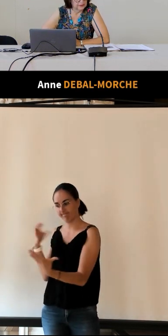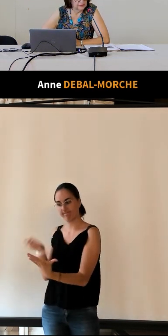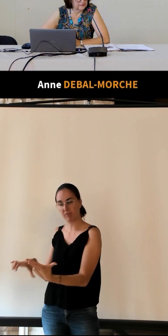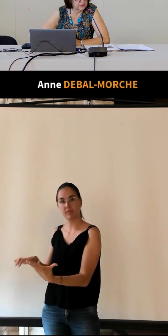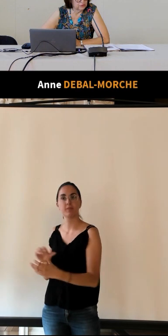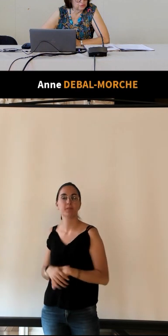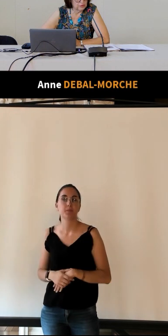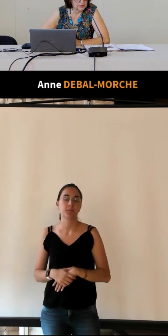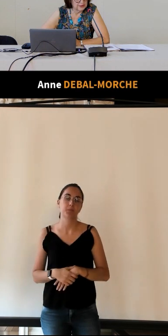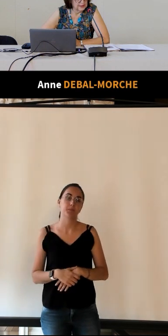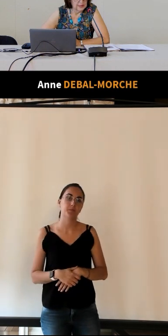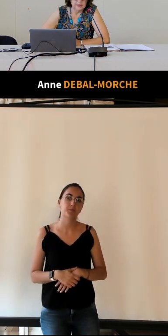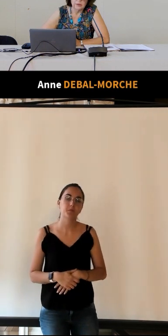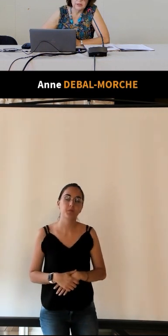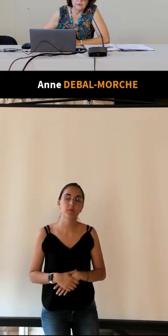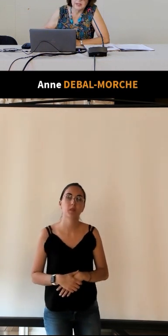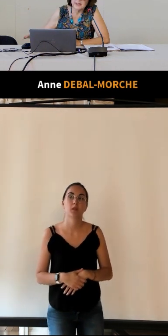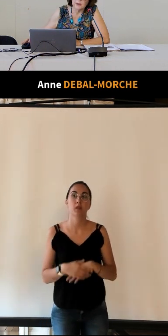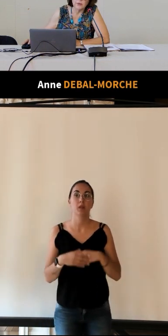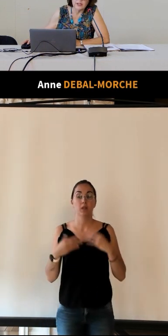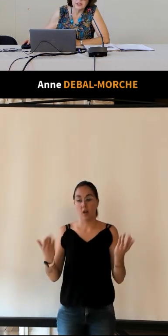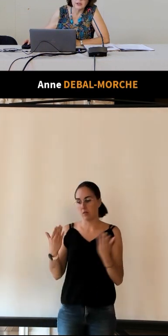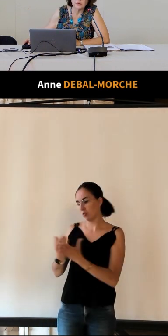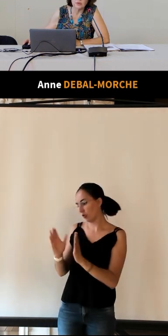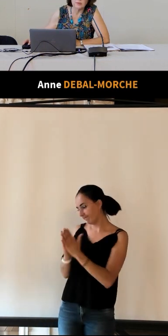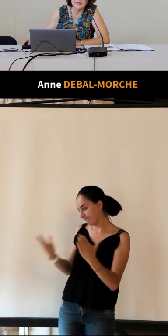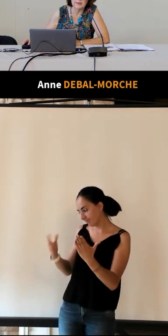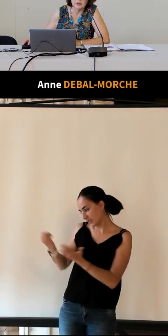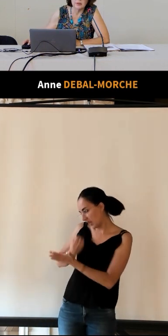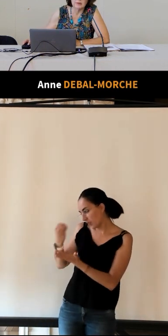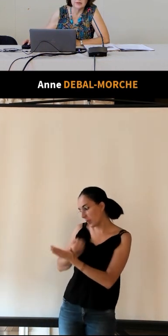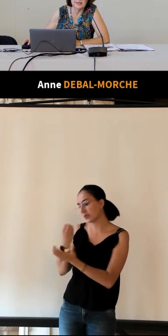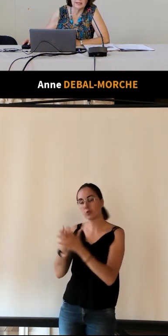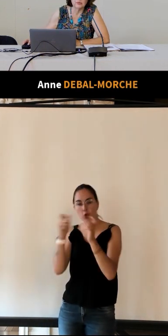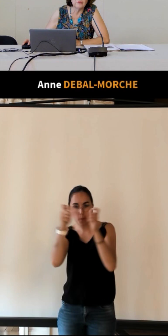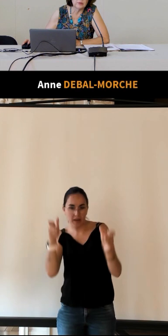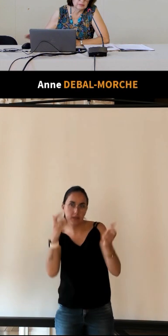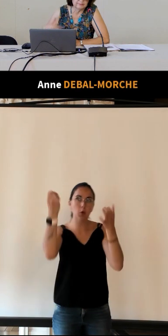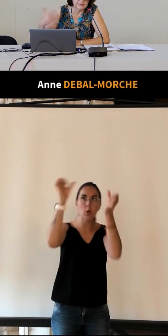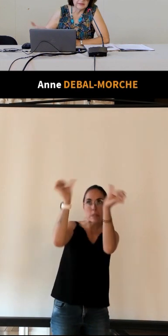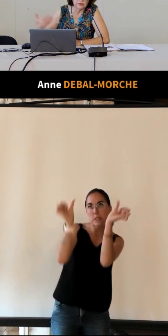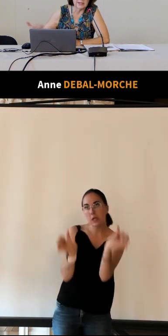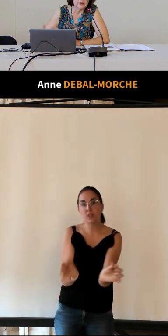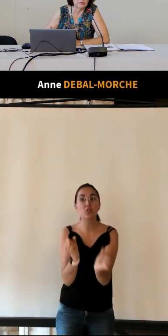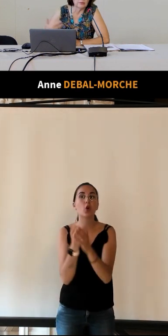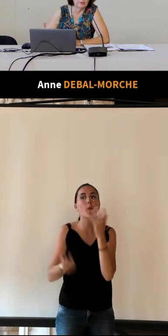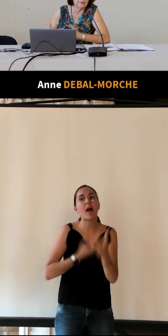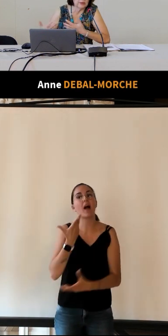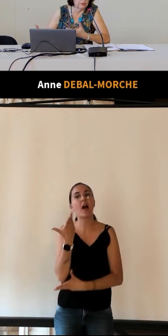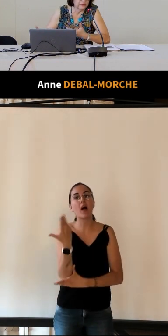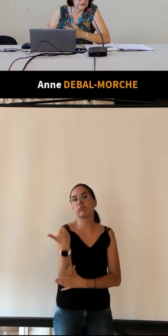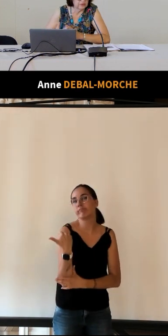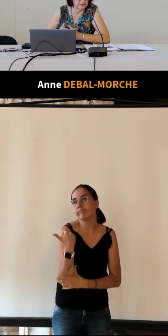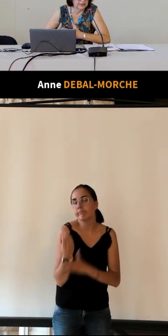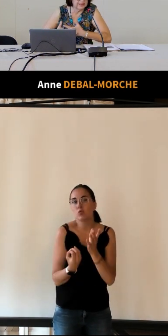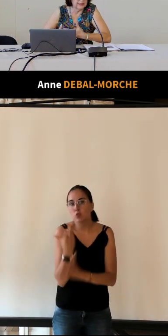la ville de Tours qui nous indique un peu l'architecture du bâtiment style art nouveau même décoration qu'on va